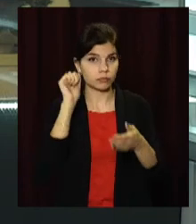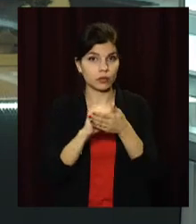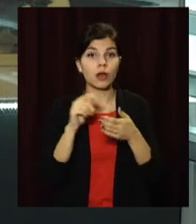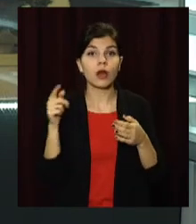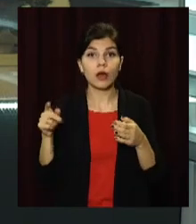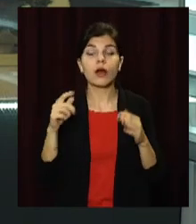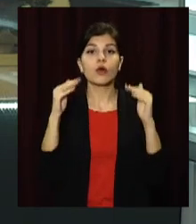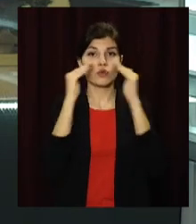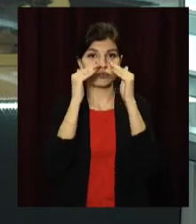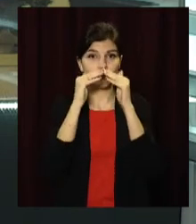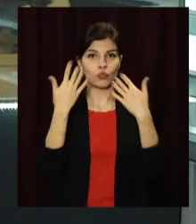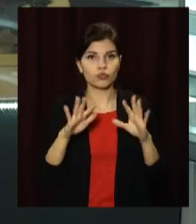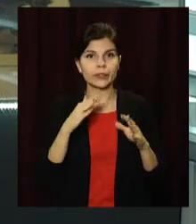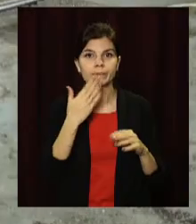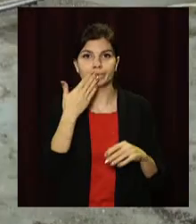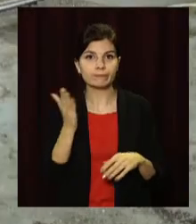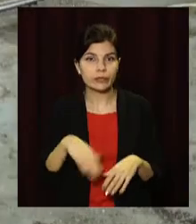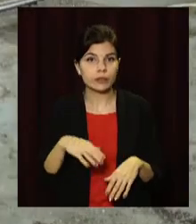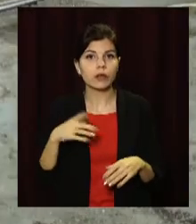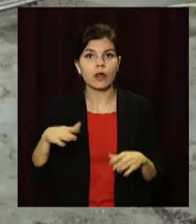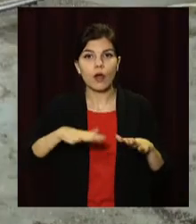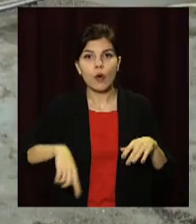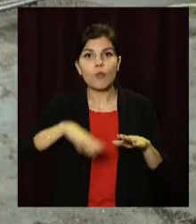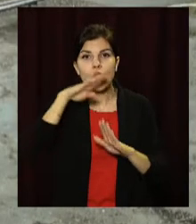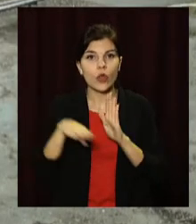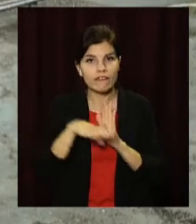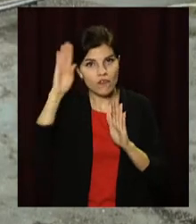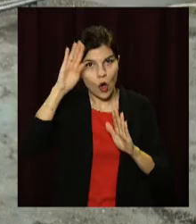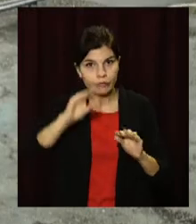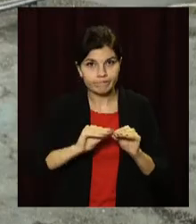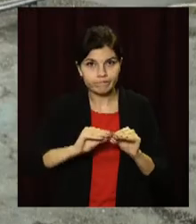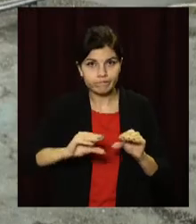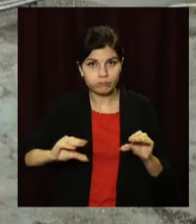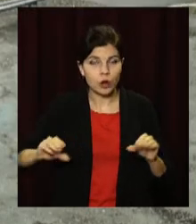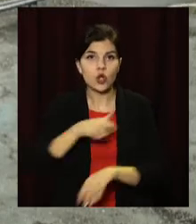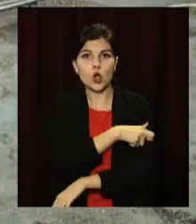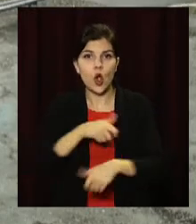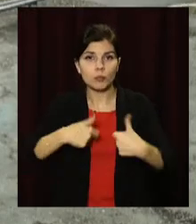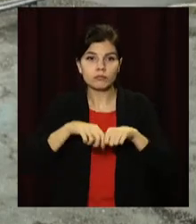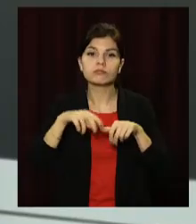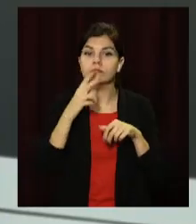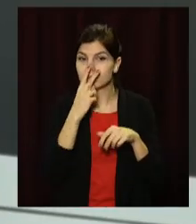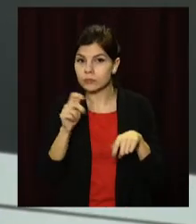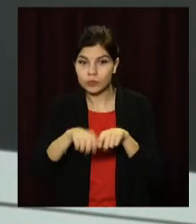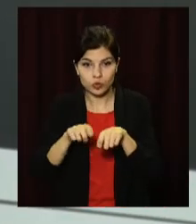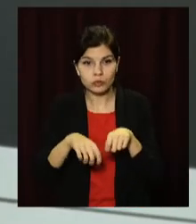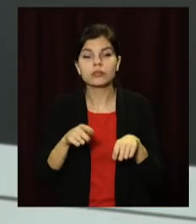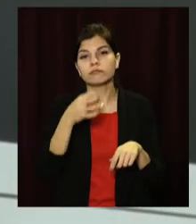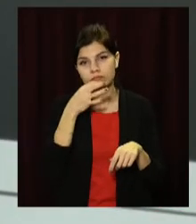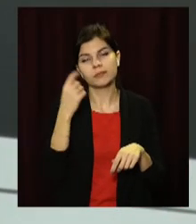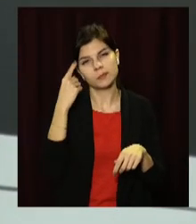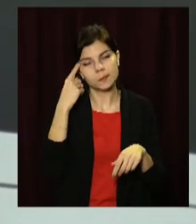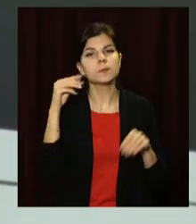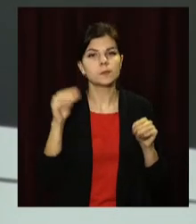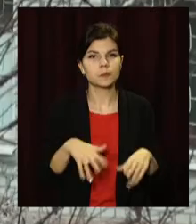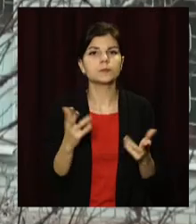знаходиться в аварійному стані, у підвалі з'явилася вода. Тому спеціальна комісія обстежила конструкції та ухвалила рішення про зміцнення